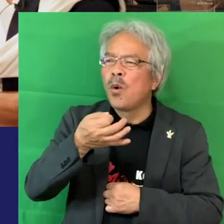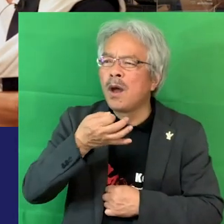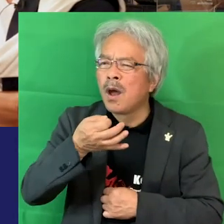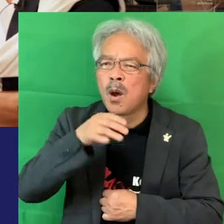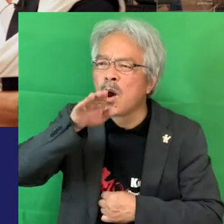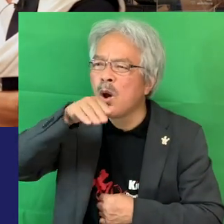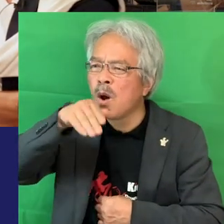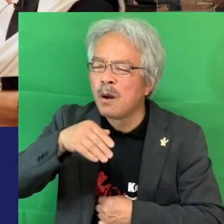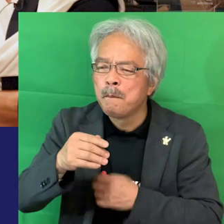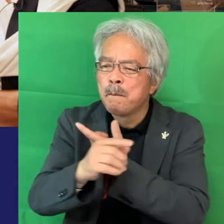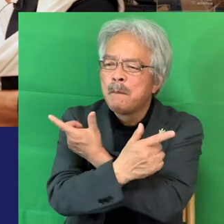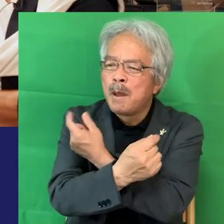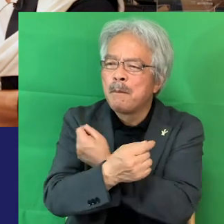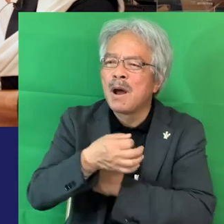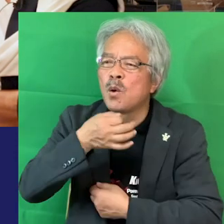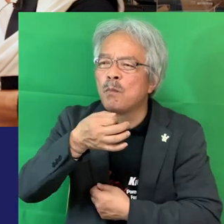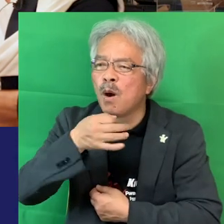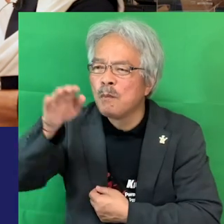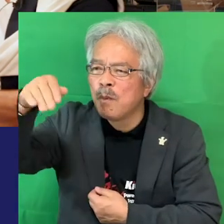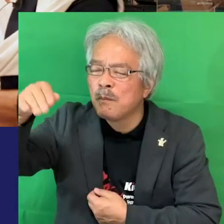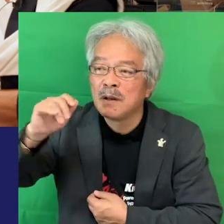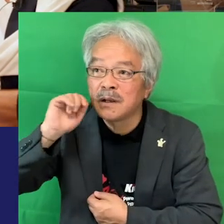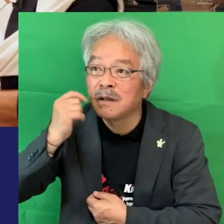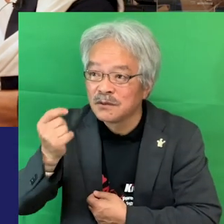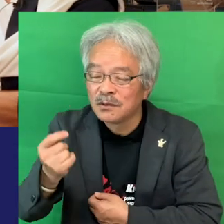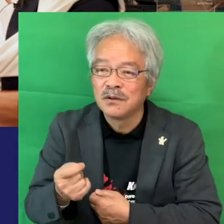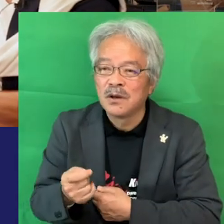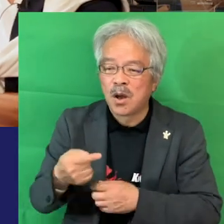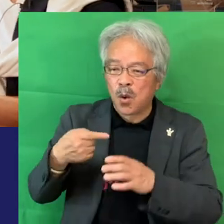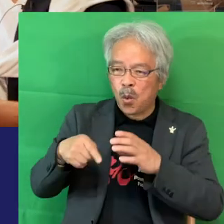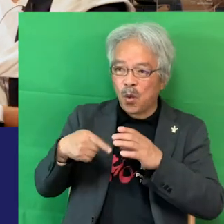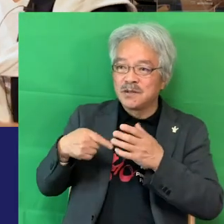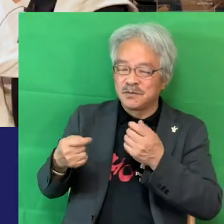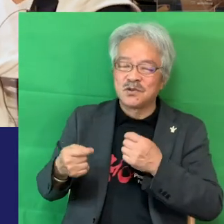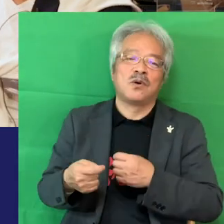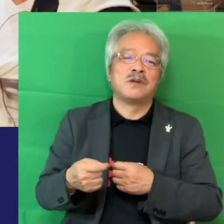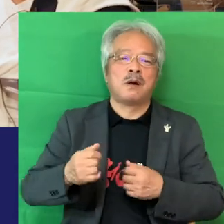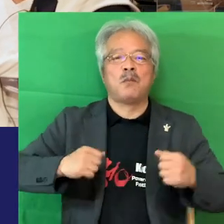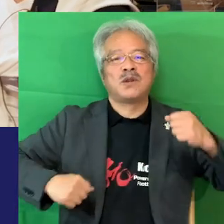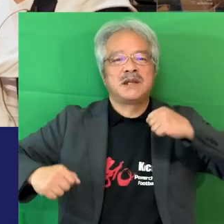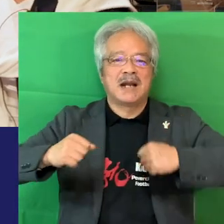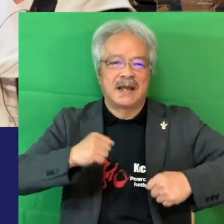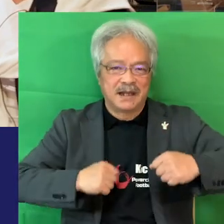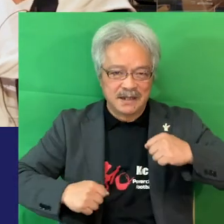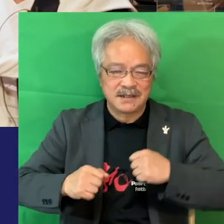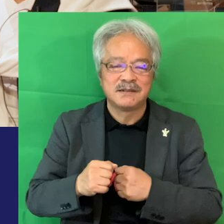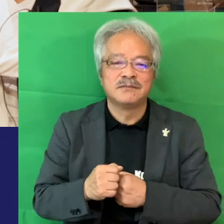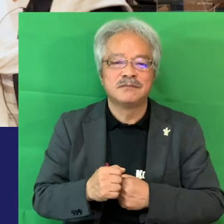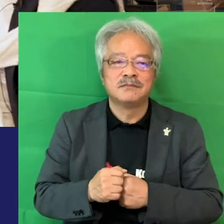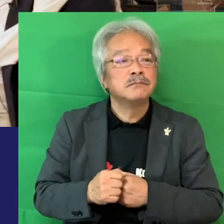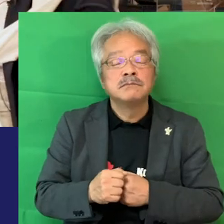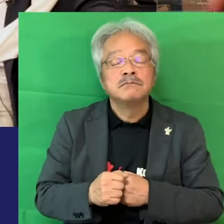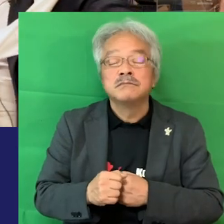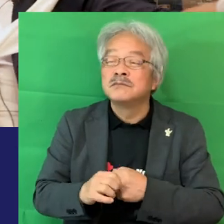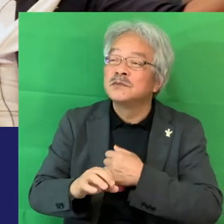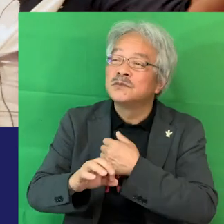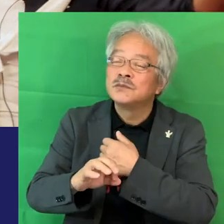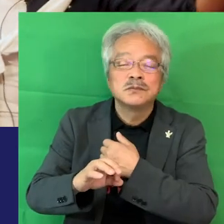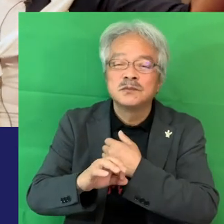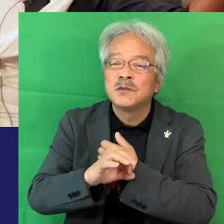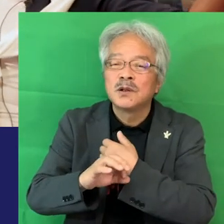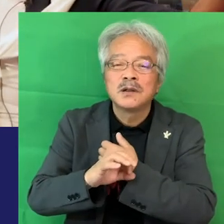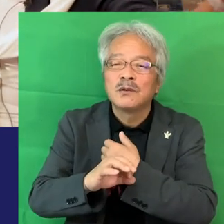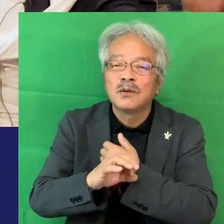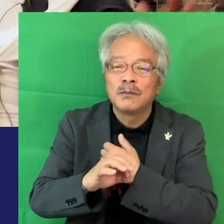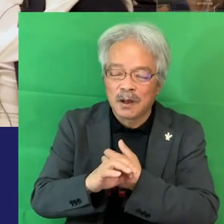メンバー同士あとコーチとかも超ボディーランゲージみたいな例えばもう